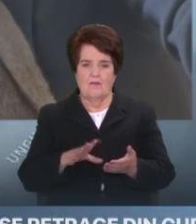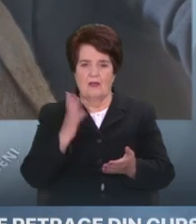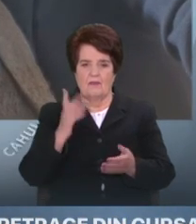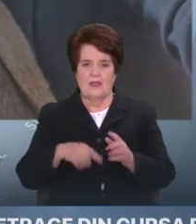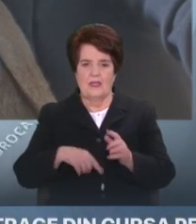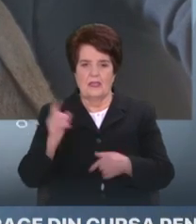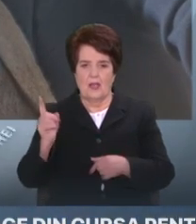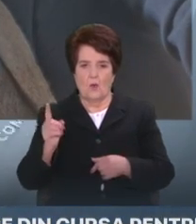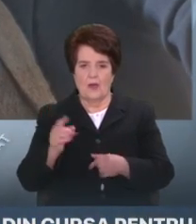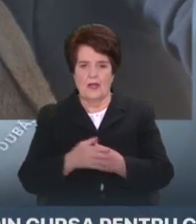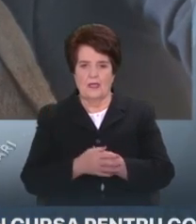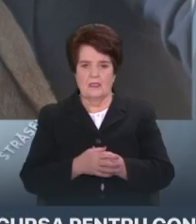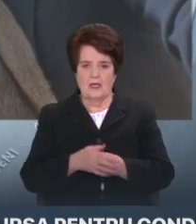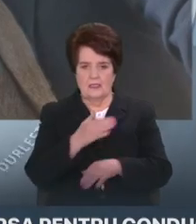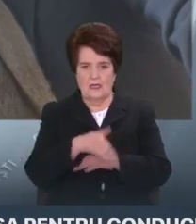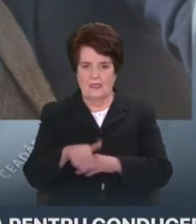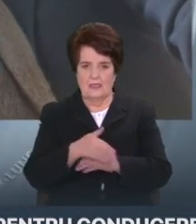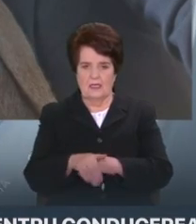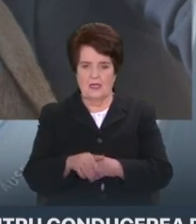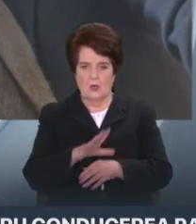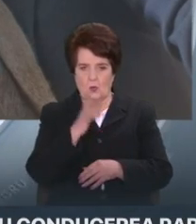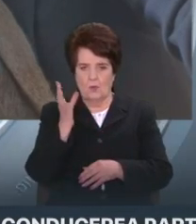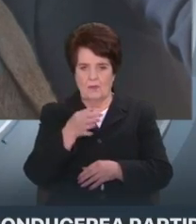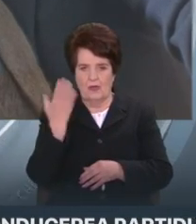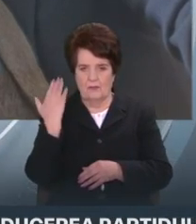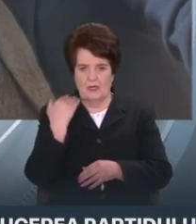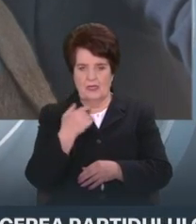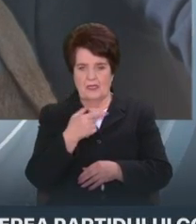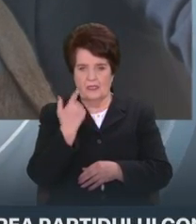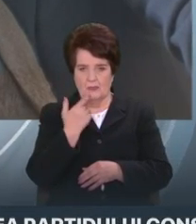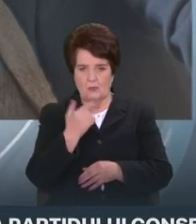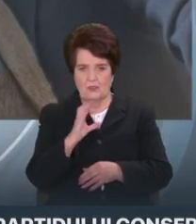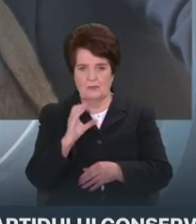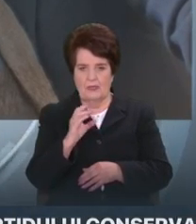iluminatul stradal, așa cum menționa anterior Andrei Spânu.